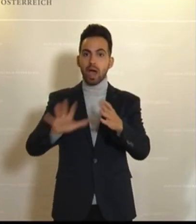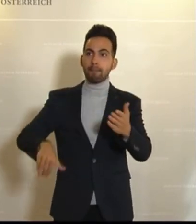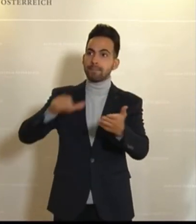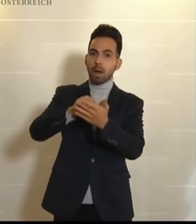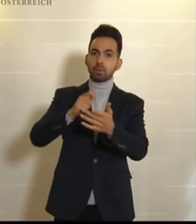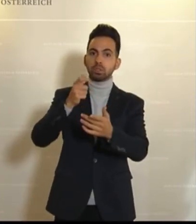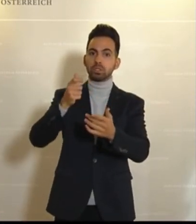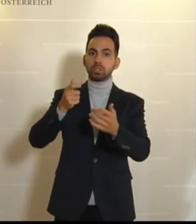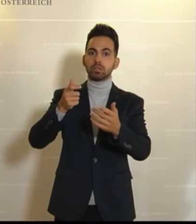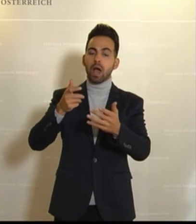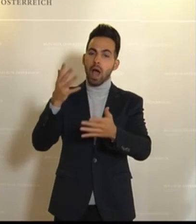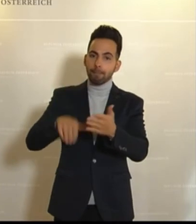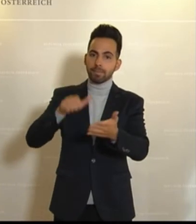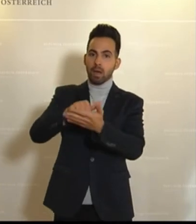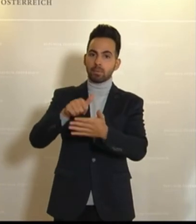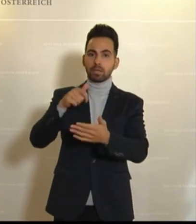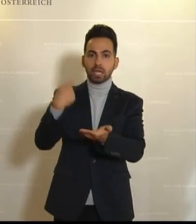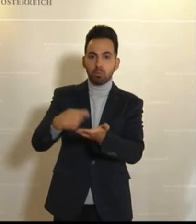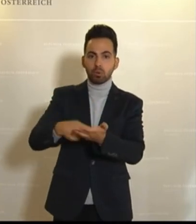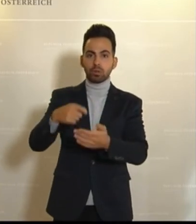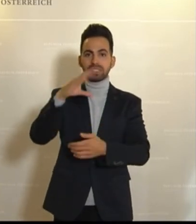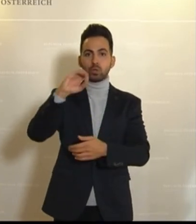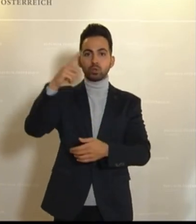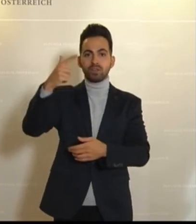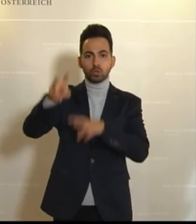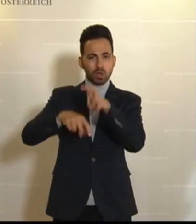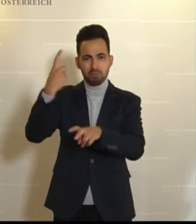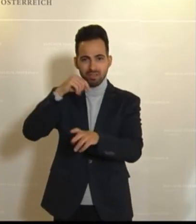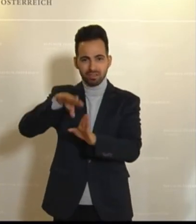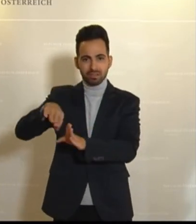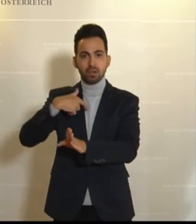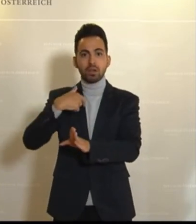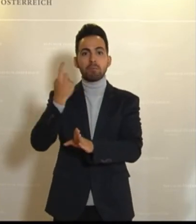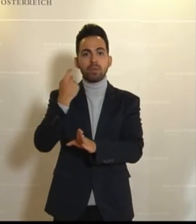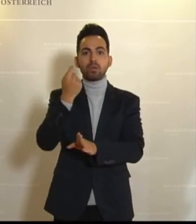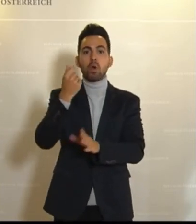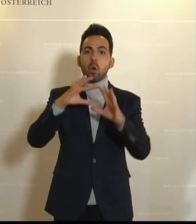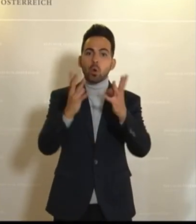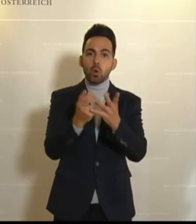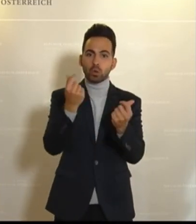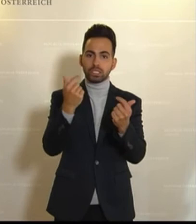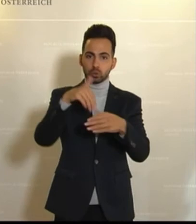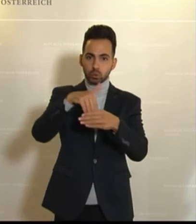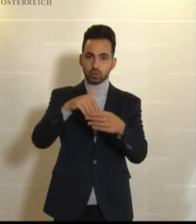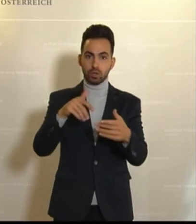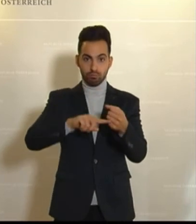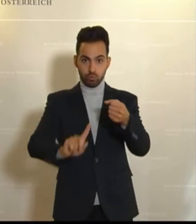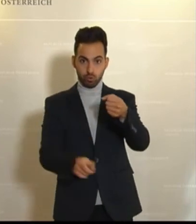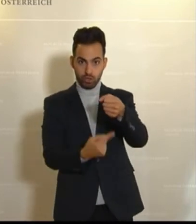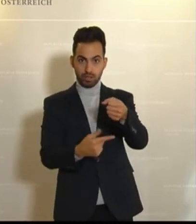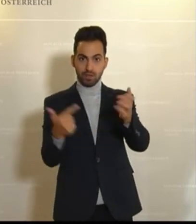kompletten Gebühren. Da geht es nicht nur um die CO2-Steuer, sondern es geht um eine echte Ökologisierung. Die Ökologisierung, die wir im Budget für 2021